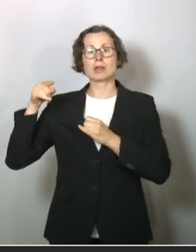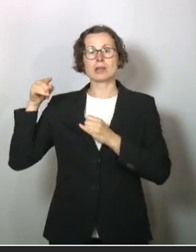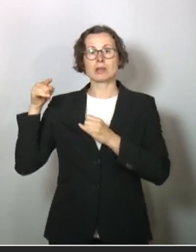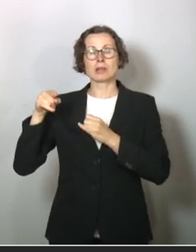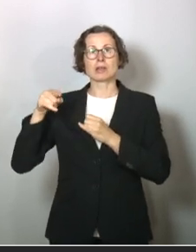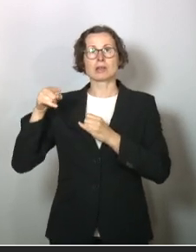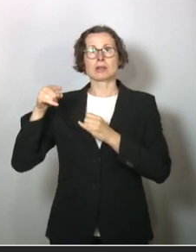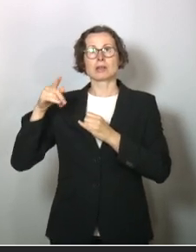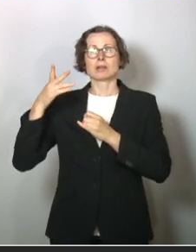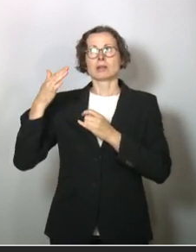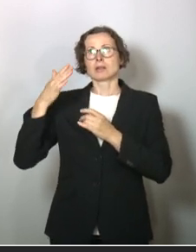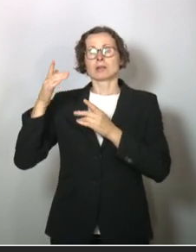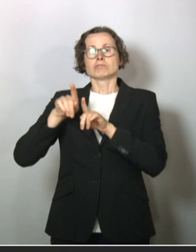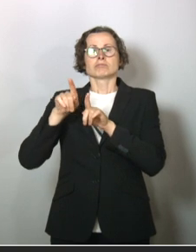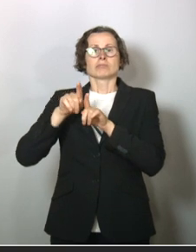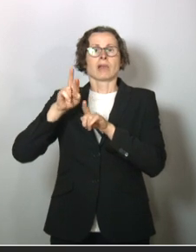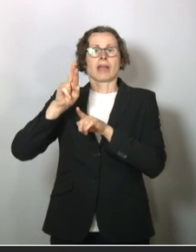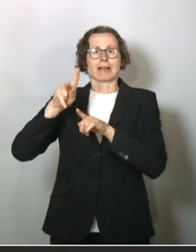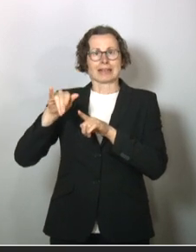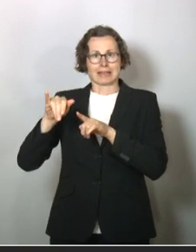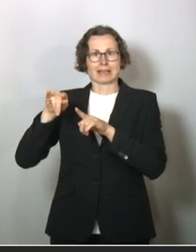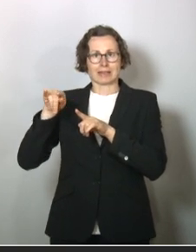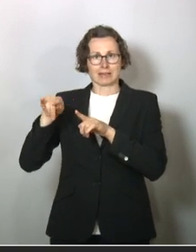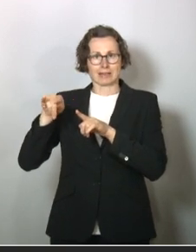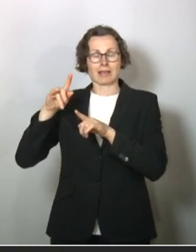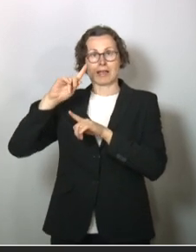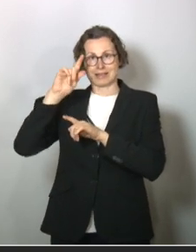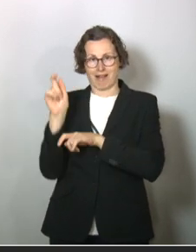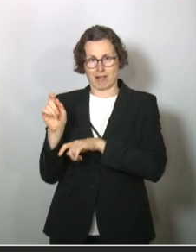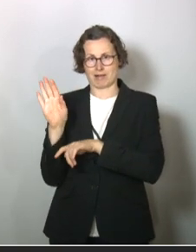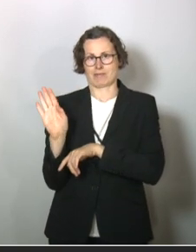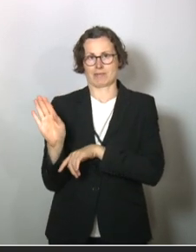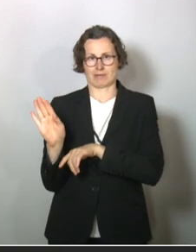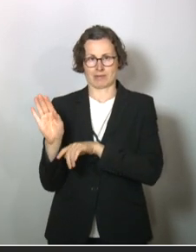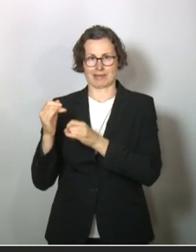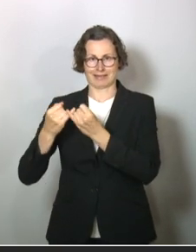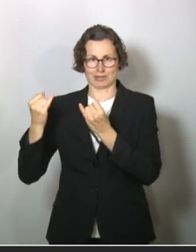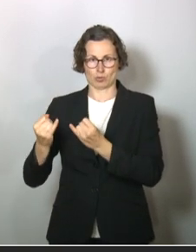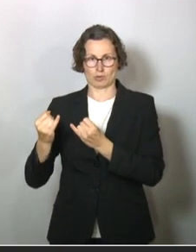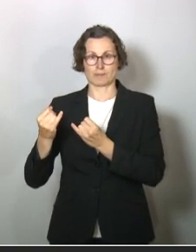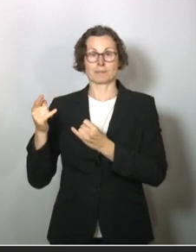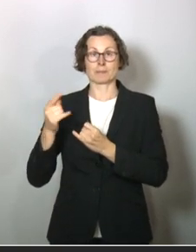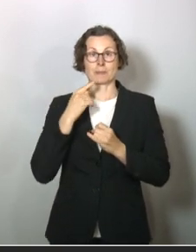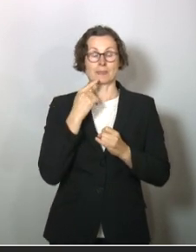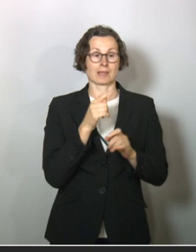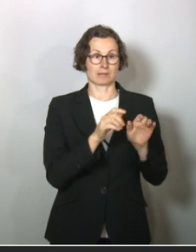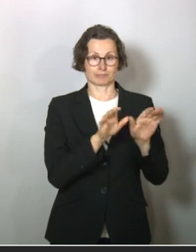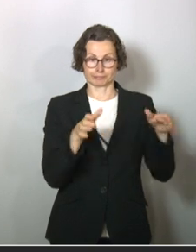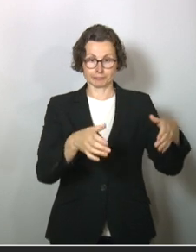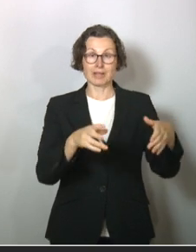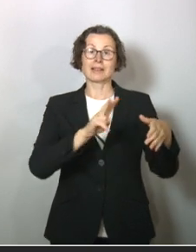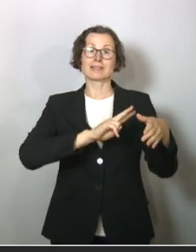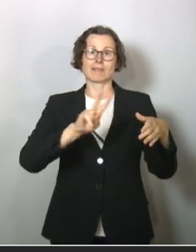Das ist so ein bisschen ähnlich wie Robert-Koch-Institut vom Status her in Italien. an 2003, das sind viele,